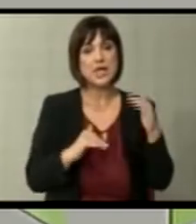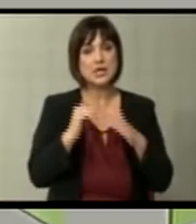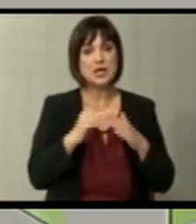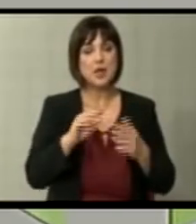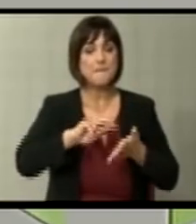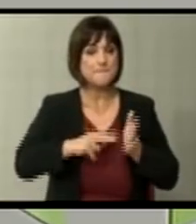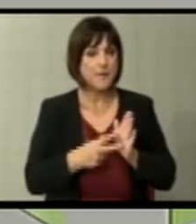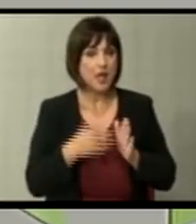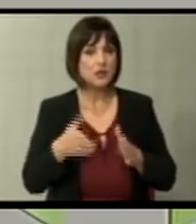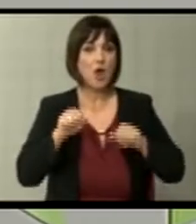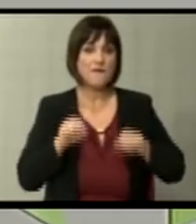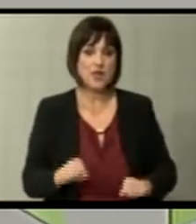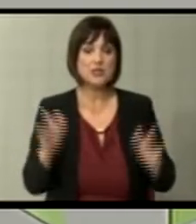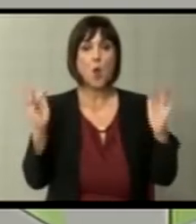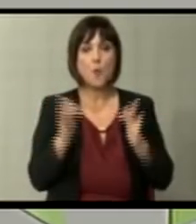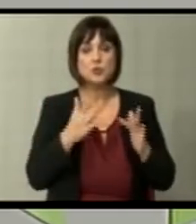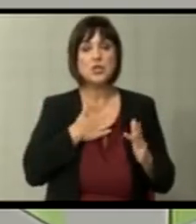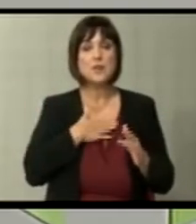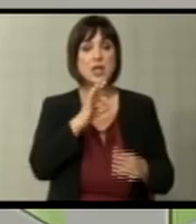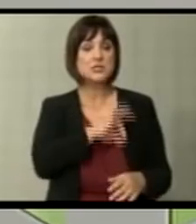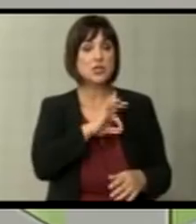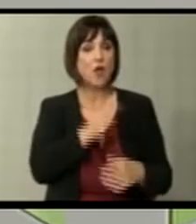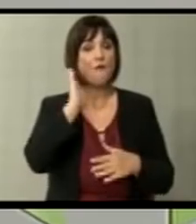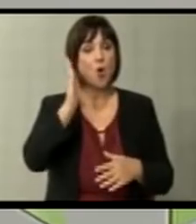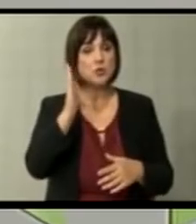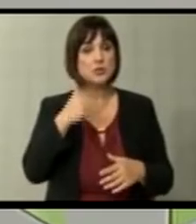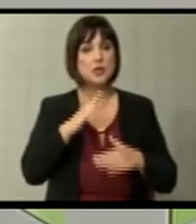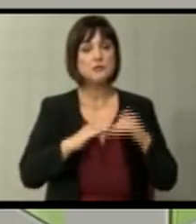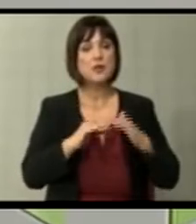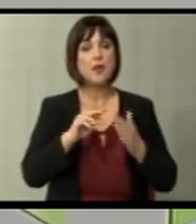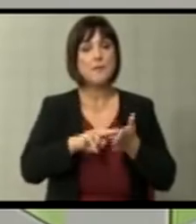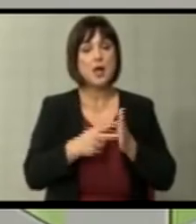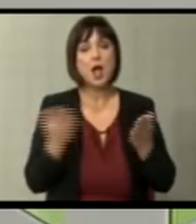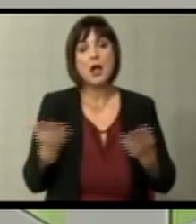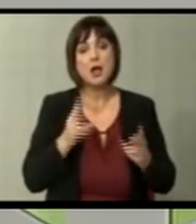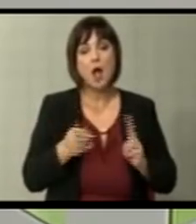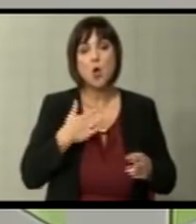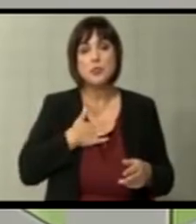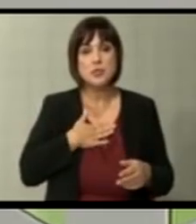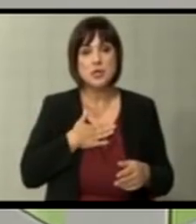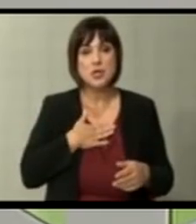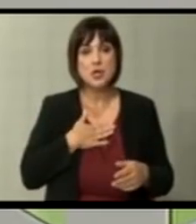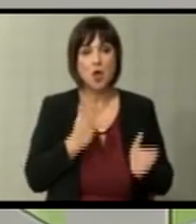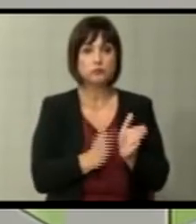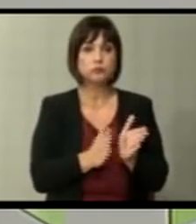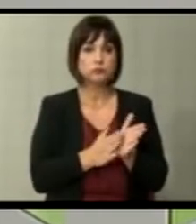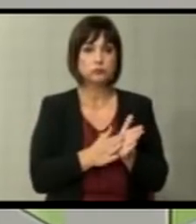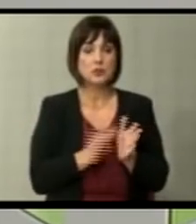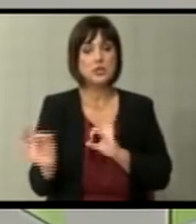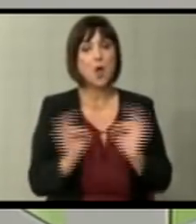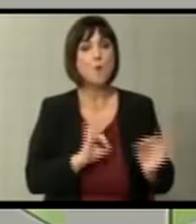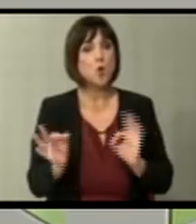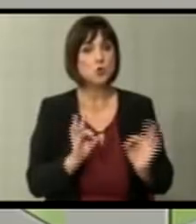стратегија тука и власти и опозицијата ке имат задача во Иднина да изградат стратегија како ние аргументирано да се